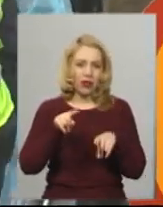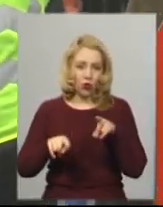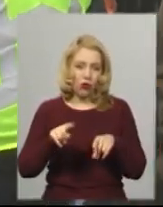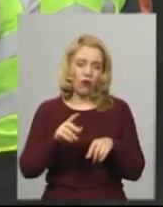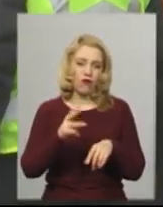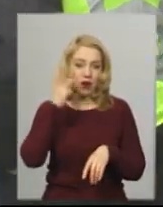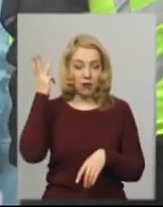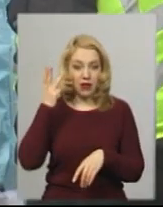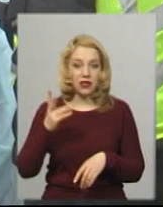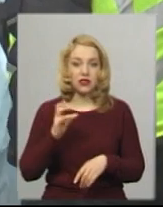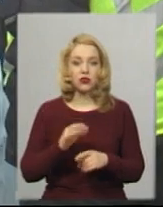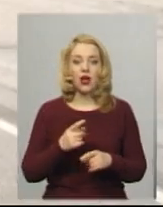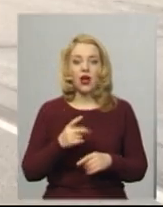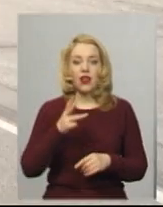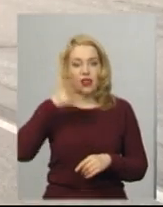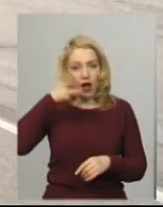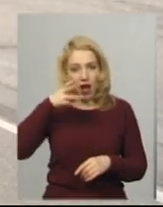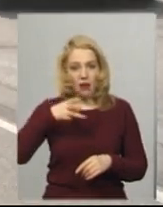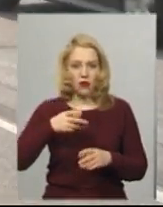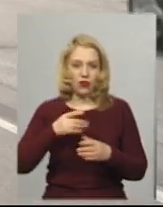полісьмени. Але на камеру говорити відмовляються.